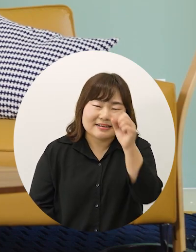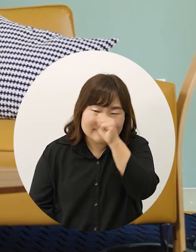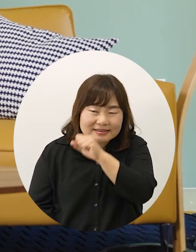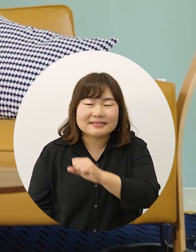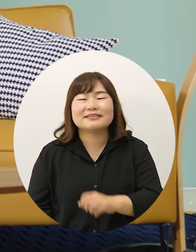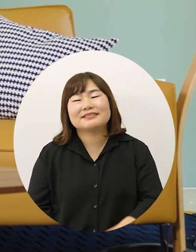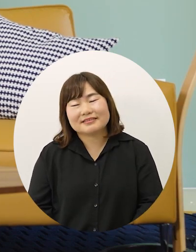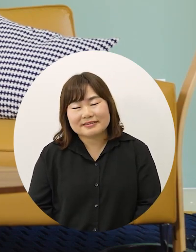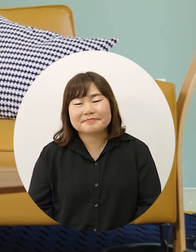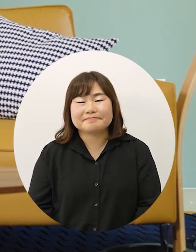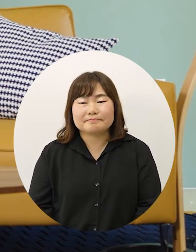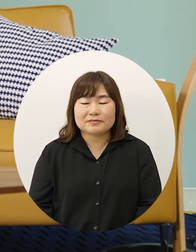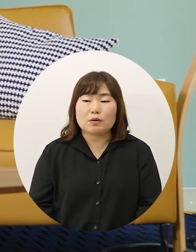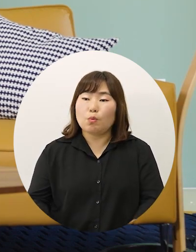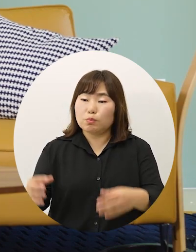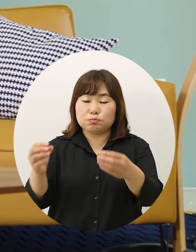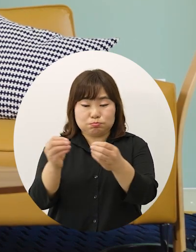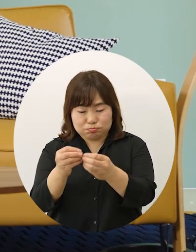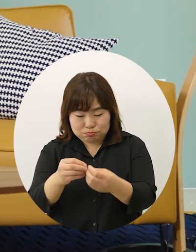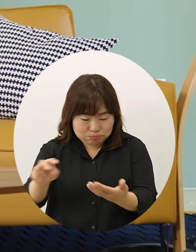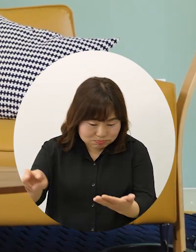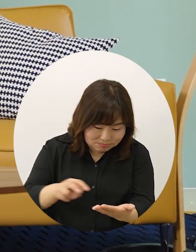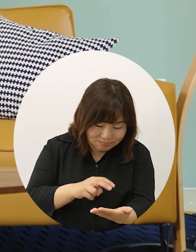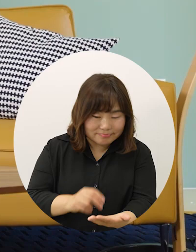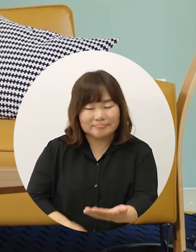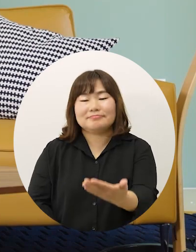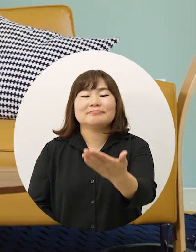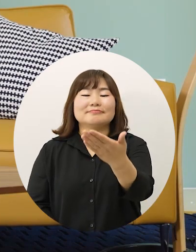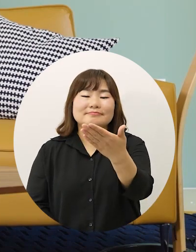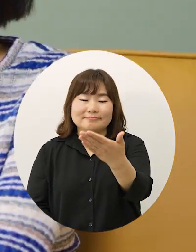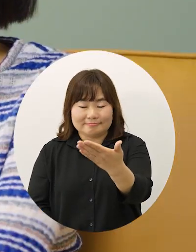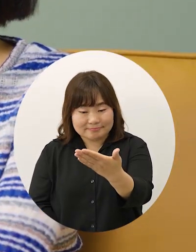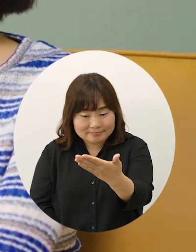아아 문자가 왔네? 문자?